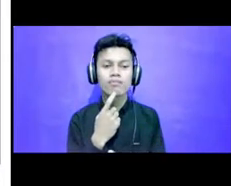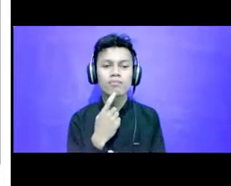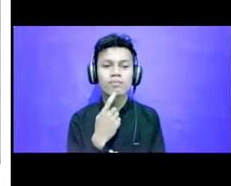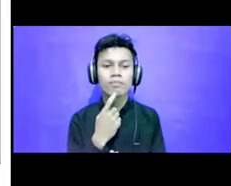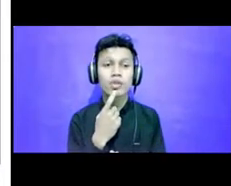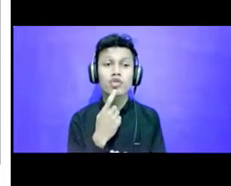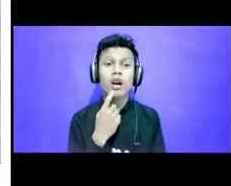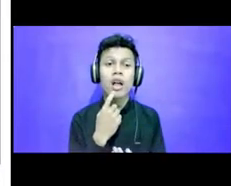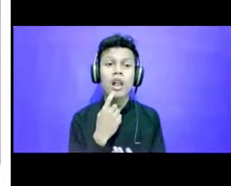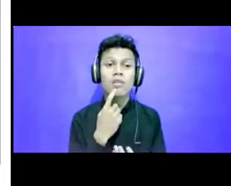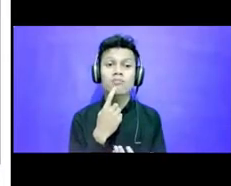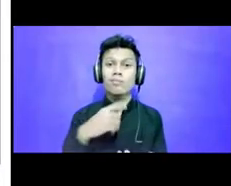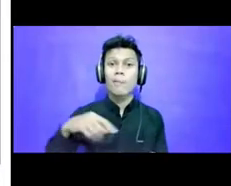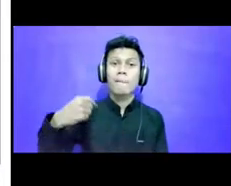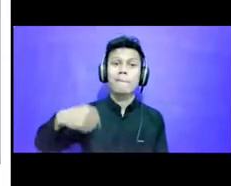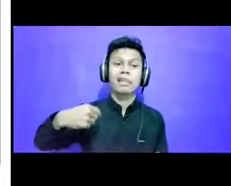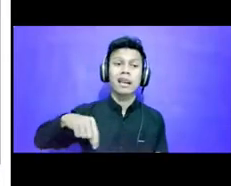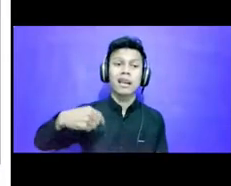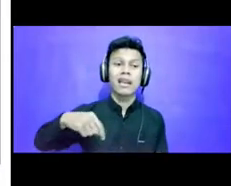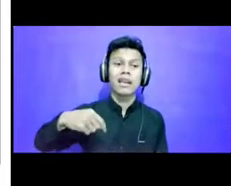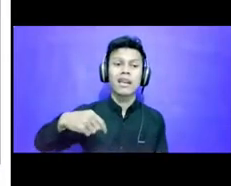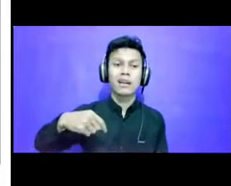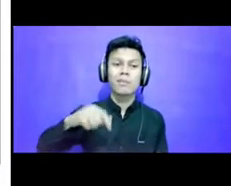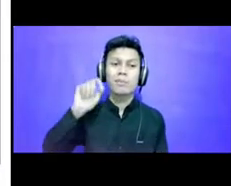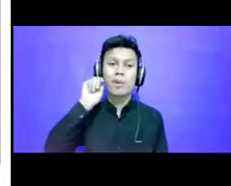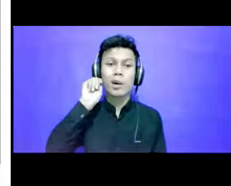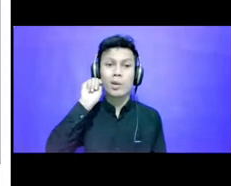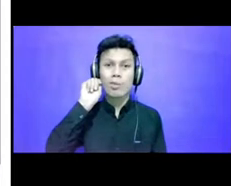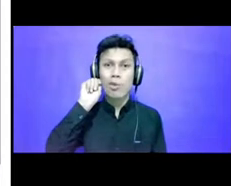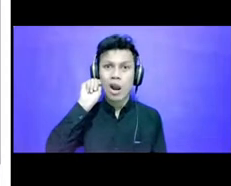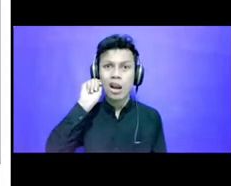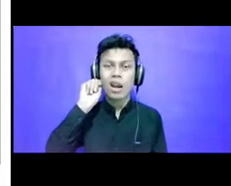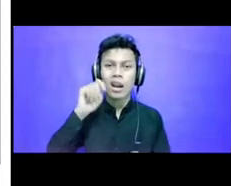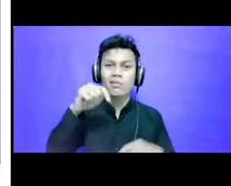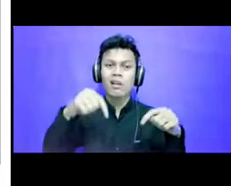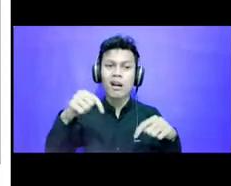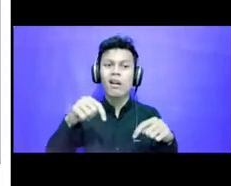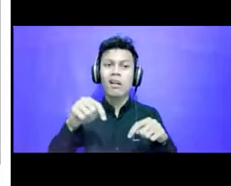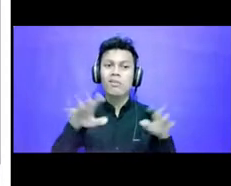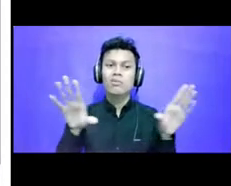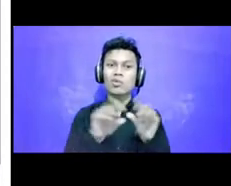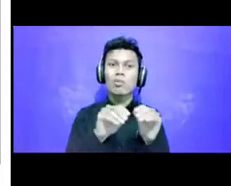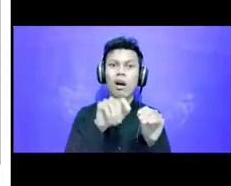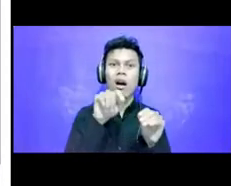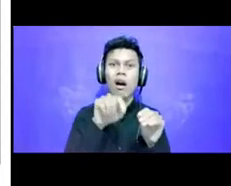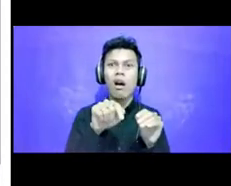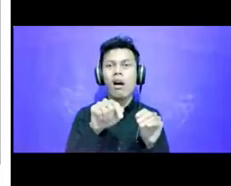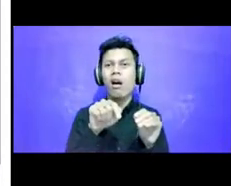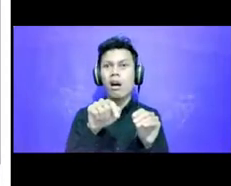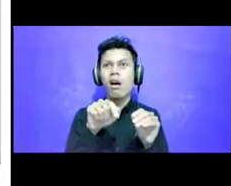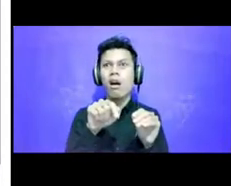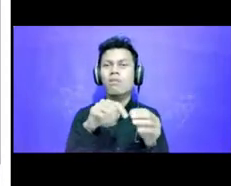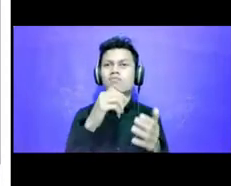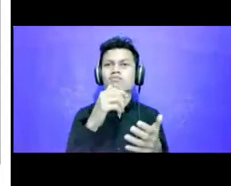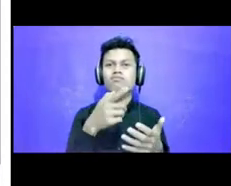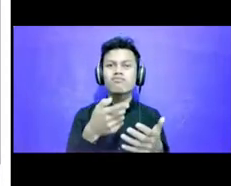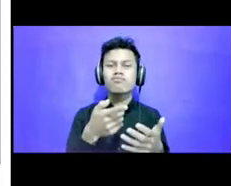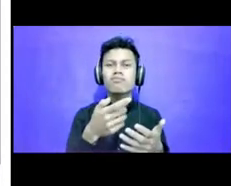Jumlah menteri perempuan di Kabinet Jokowi ini Salah satu yang dibikin juga Bahwa ternyata